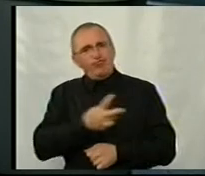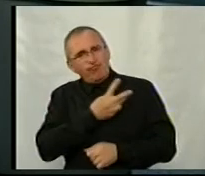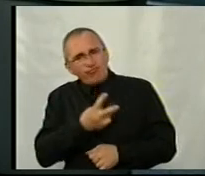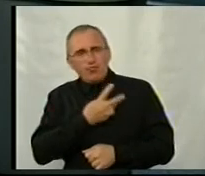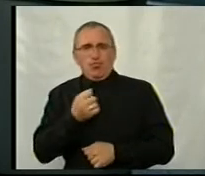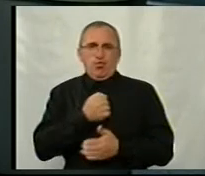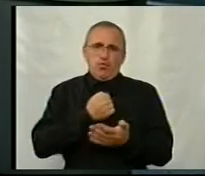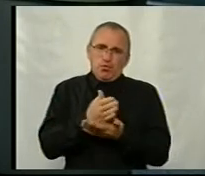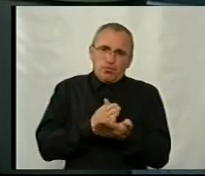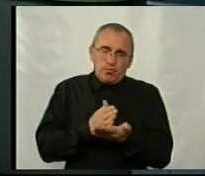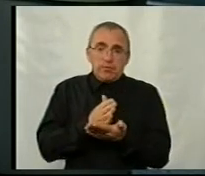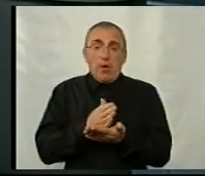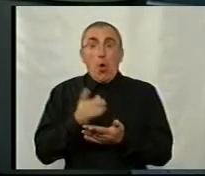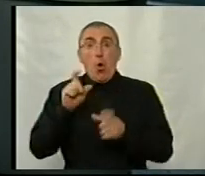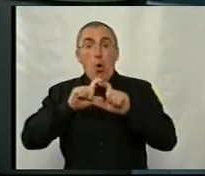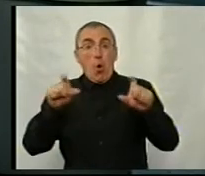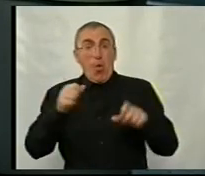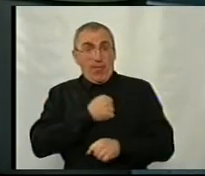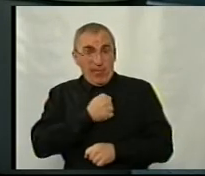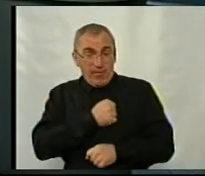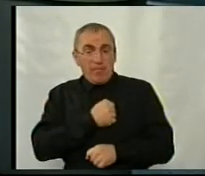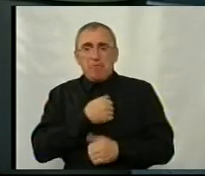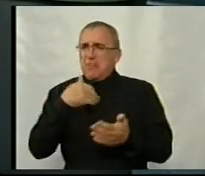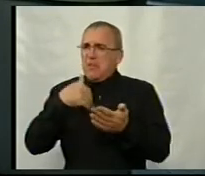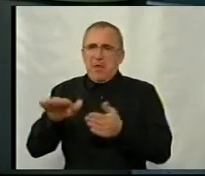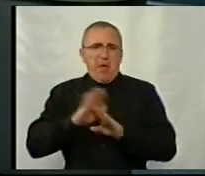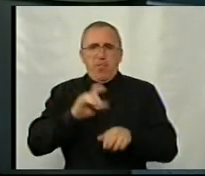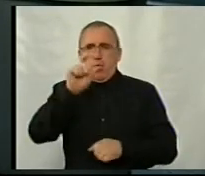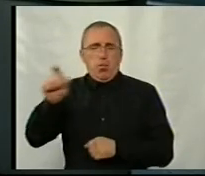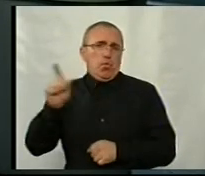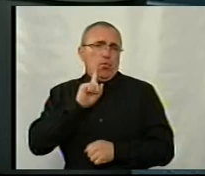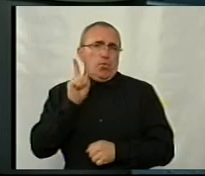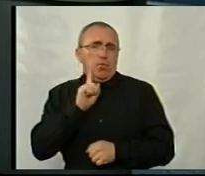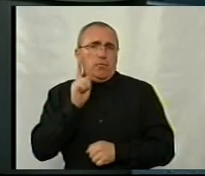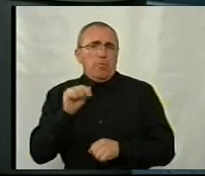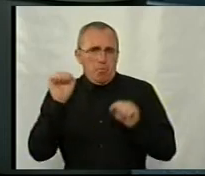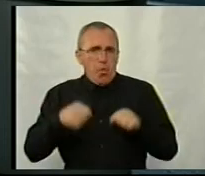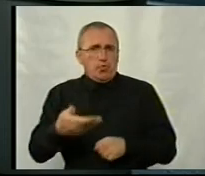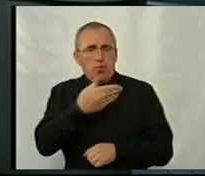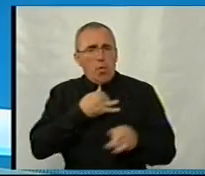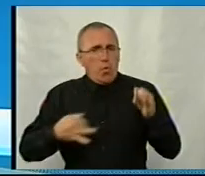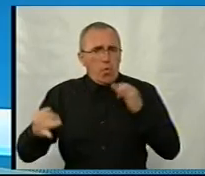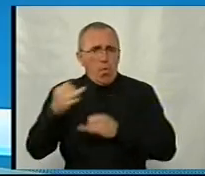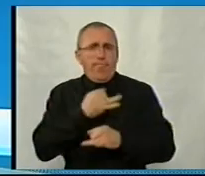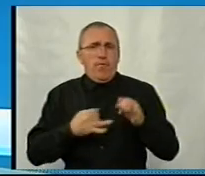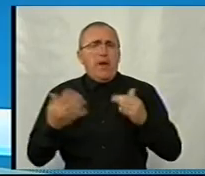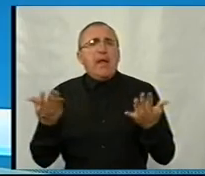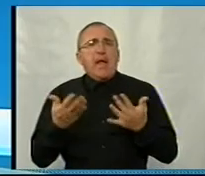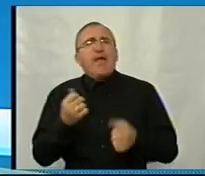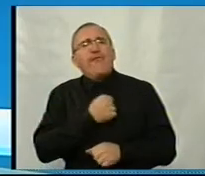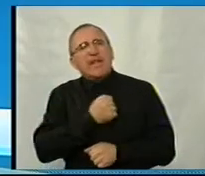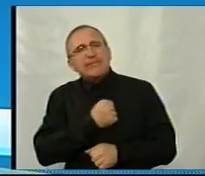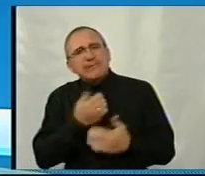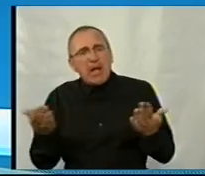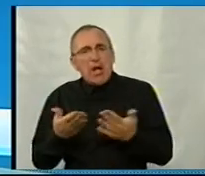строковою військовою службою, військовий комісаріат не відмовляє в жодному разі таким юнакам. Ми можемо говорити про те, в які війська,